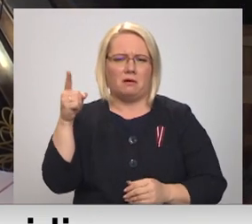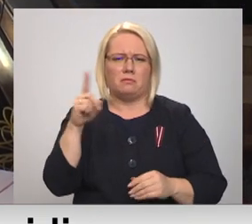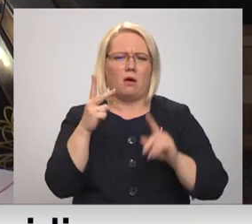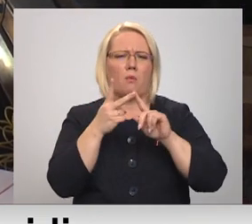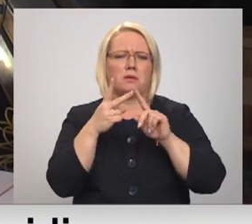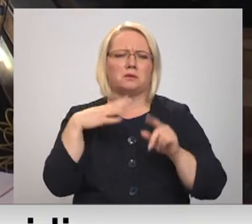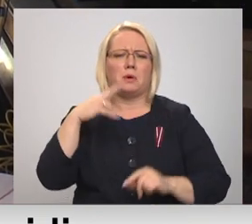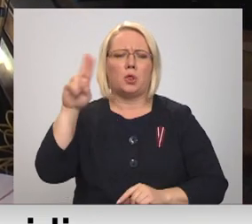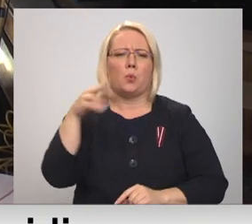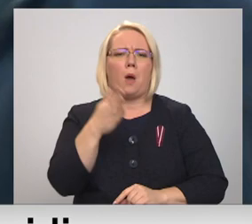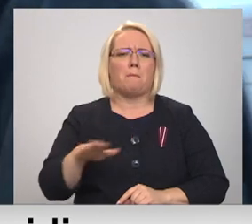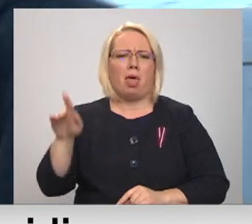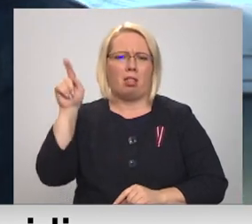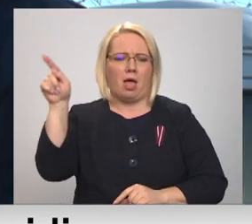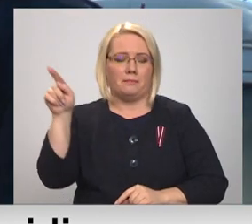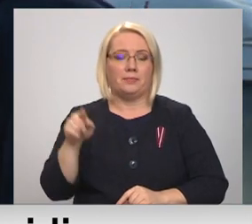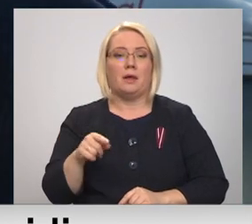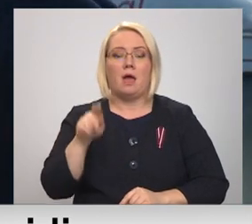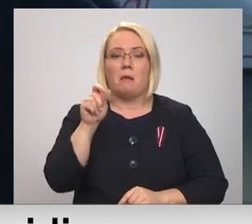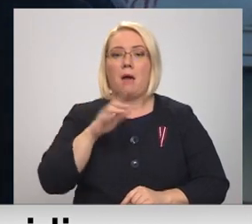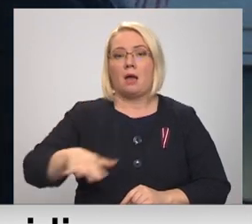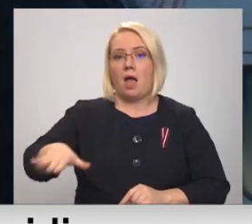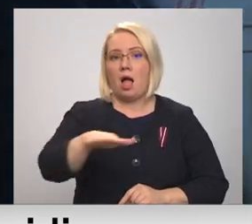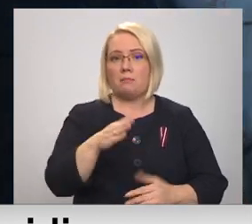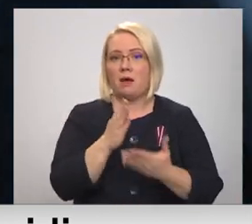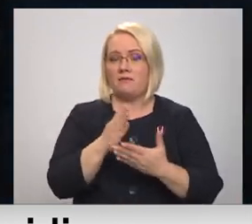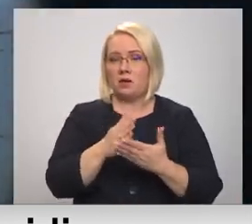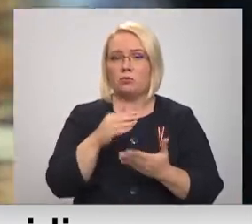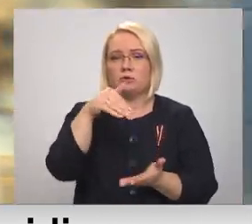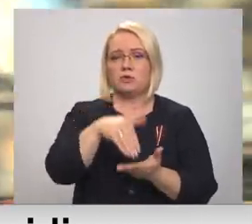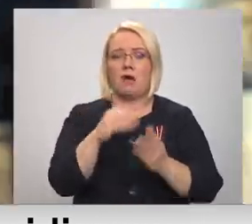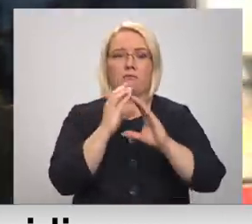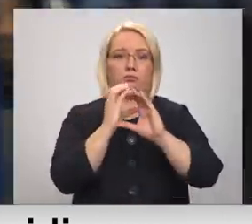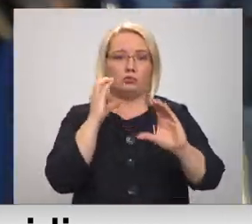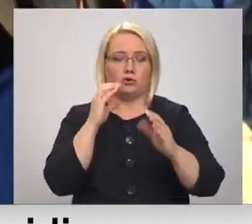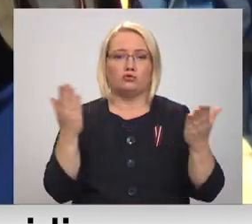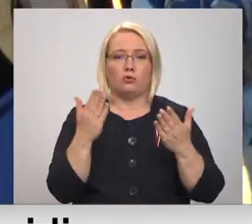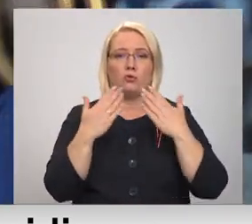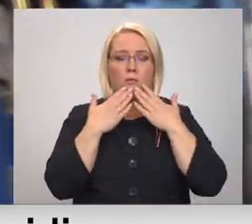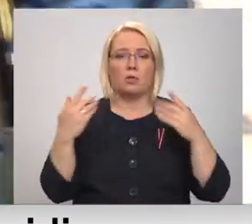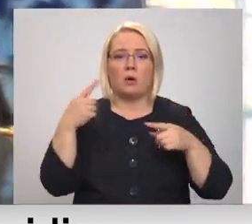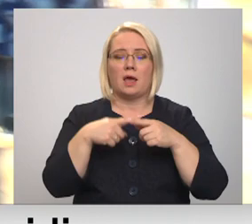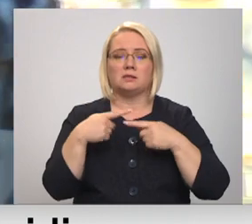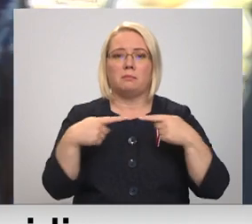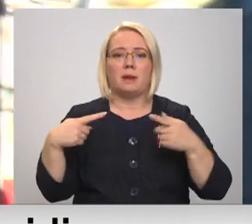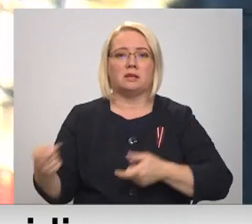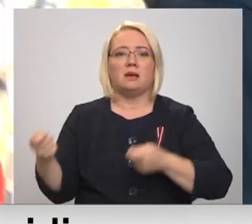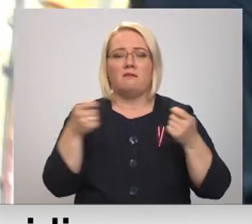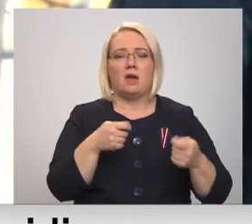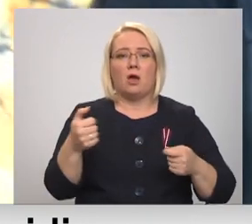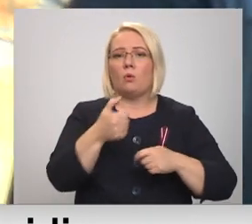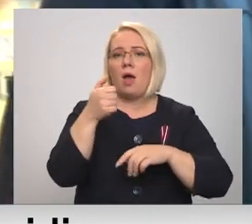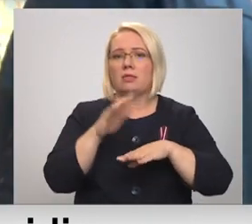bija dobalīgi, otrajā. Pagauma vidū vēl joprojām stāv autobusiņš, ar kuru pēdējā reiz prece vēsta uz gada tirgu,